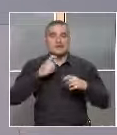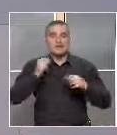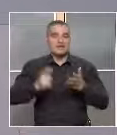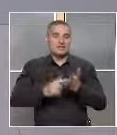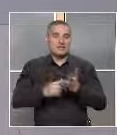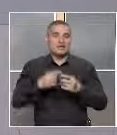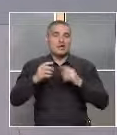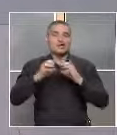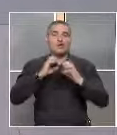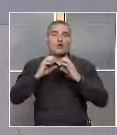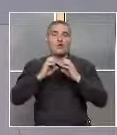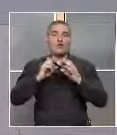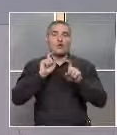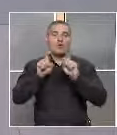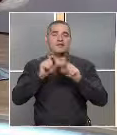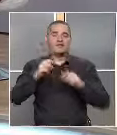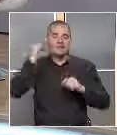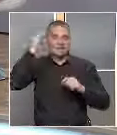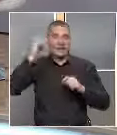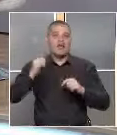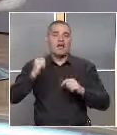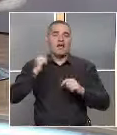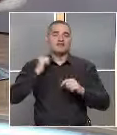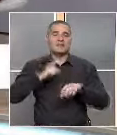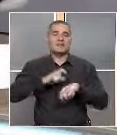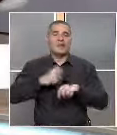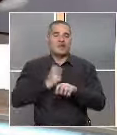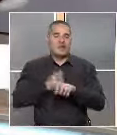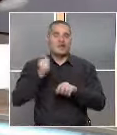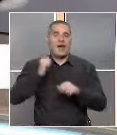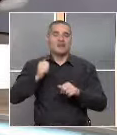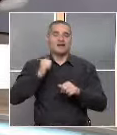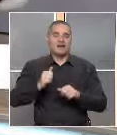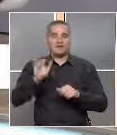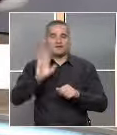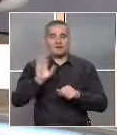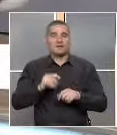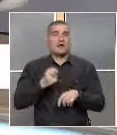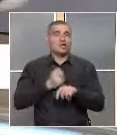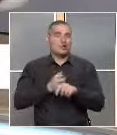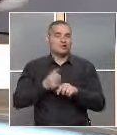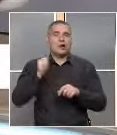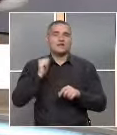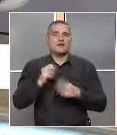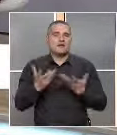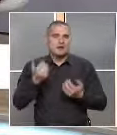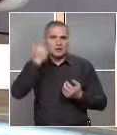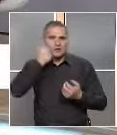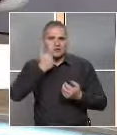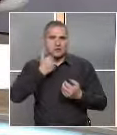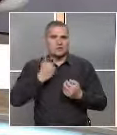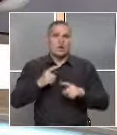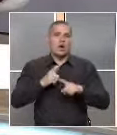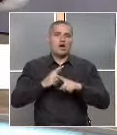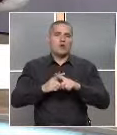коментираме с главен асистент доктор Ана Андреева. Здравейте! Здравейте! Доктор Андреева, как използвахте